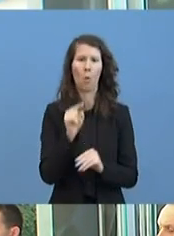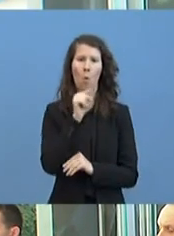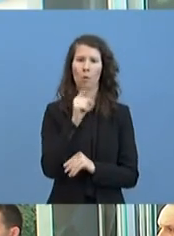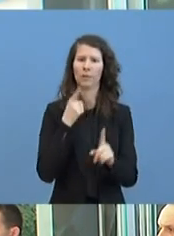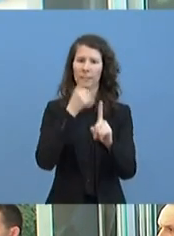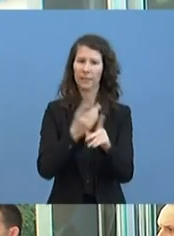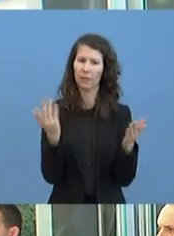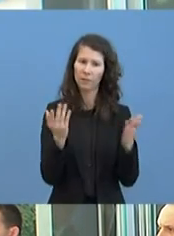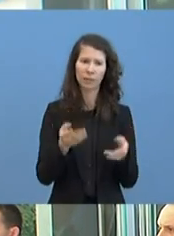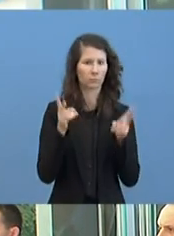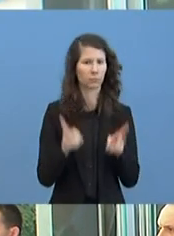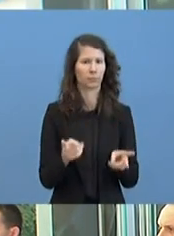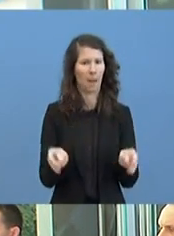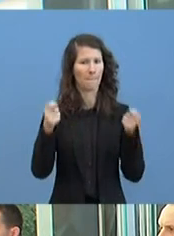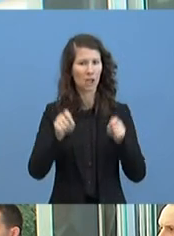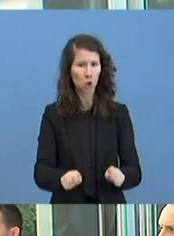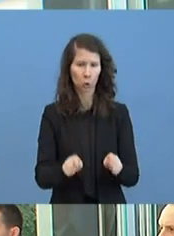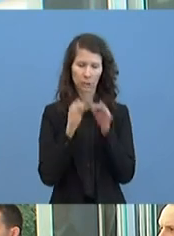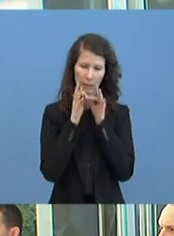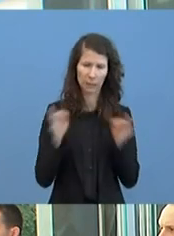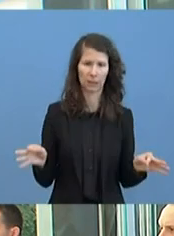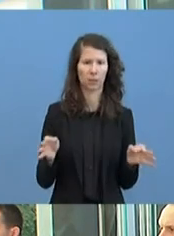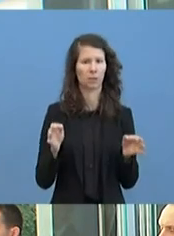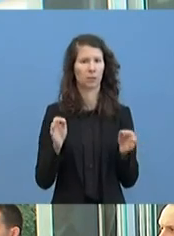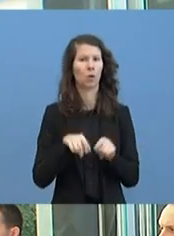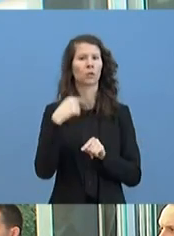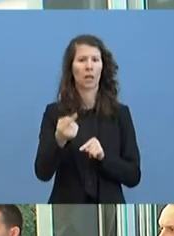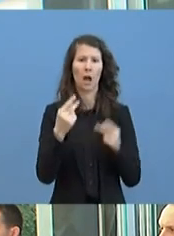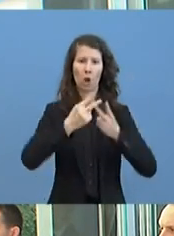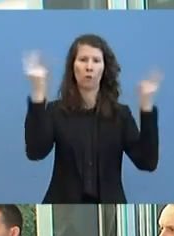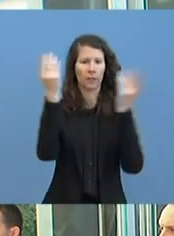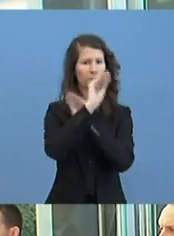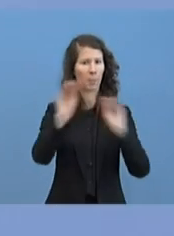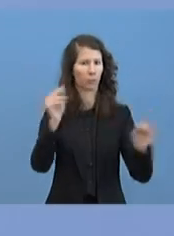Und wie planen Sie anschließend die Informationen der Öffentlichkeit?